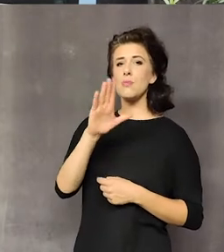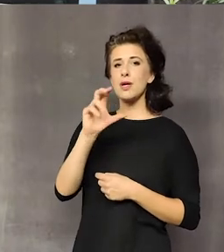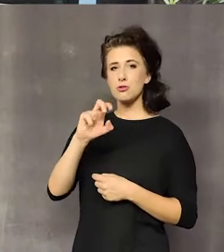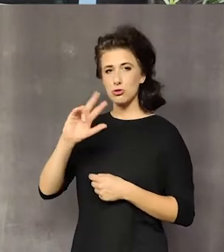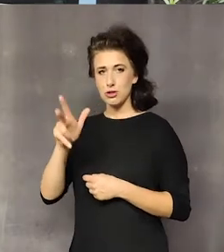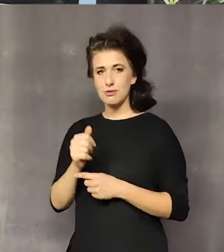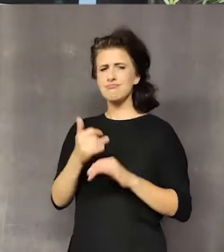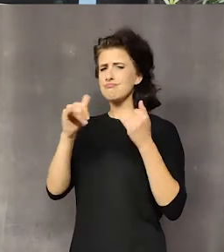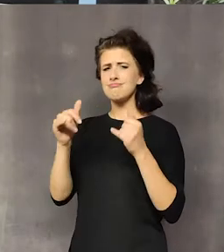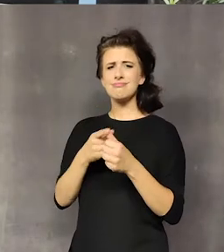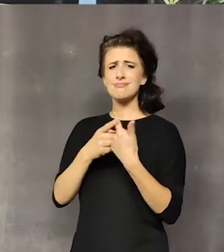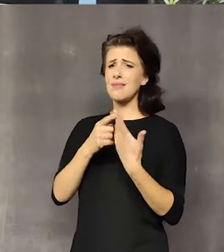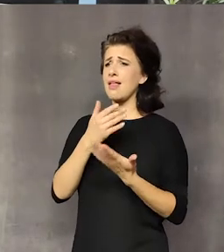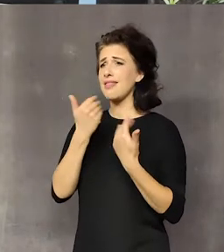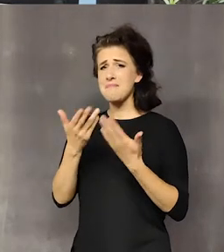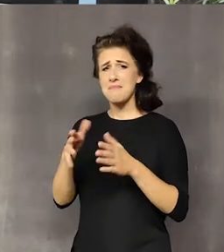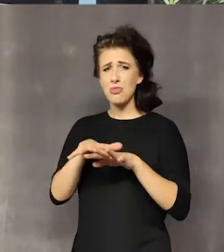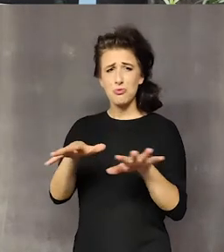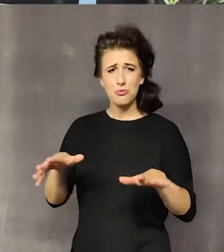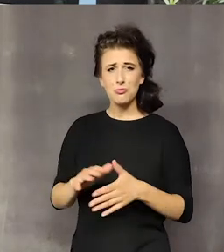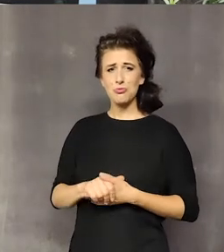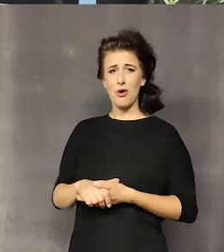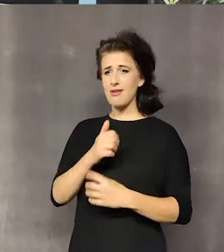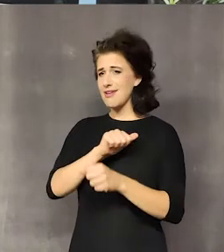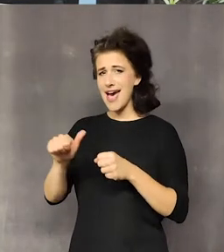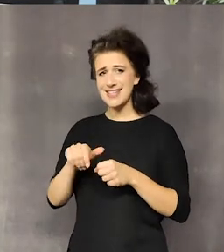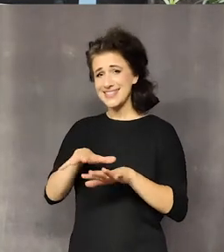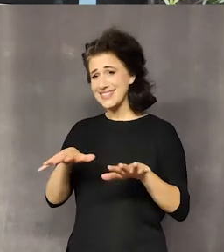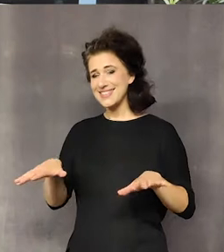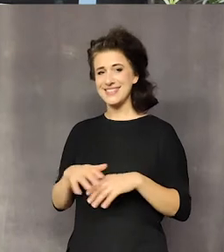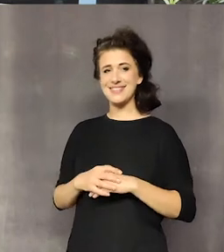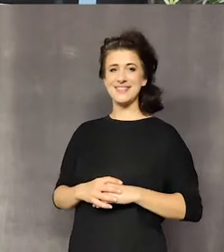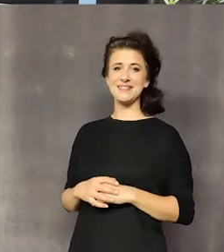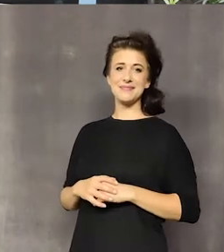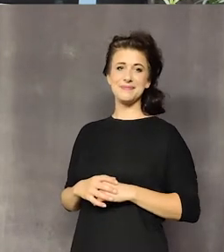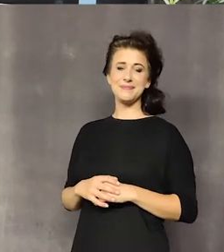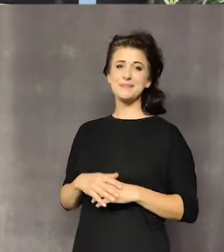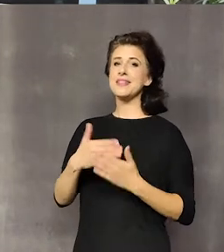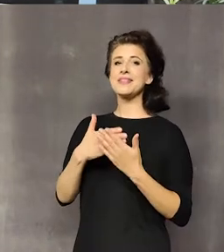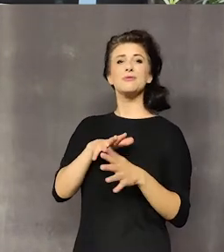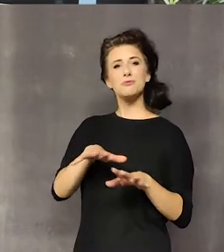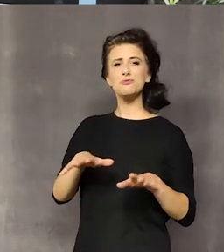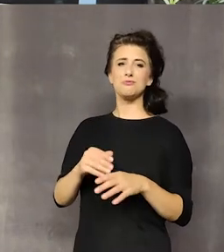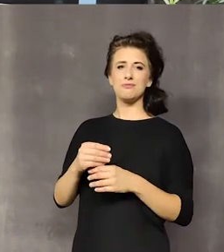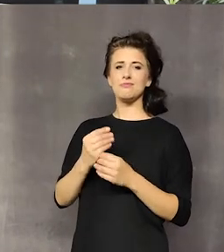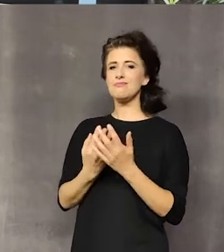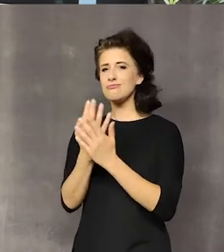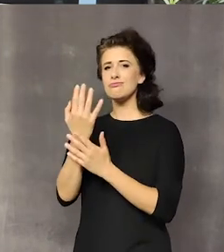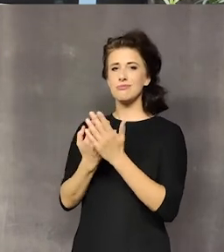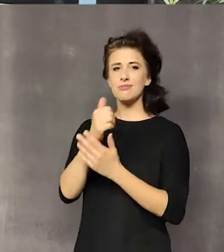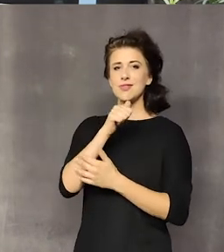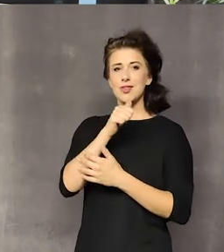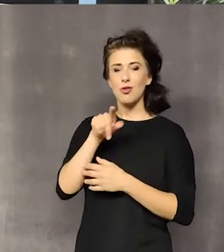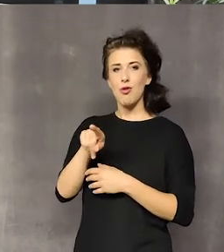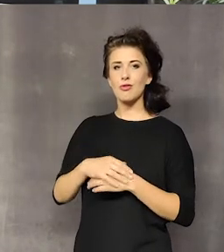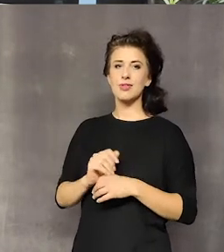To tam jeszcze jest, a czego mam właśnie, szybciej może powiedzieć, czego nie ma. Ale mam bardzo, bardzo dużo tych roślin. Niektóre są po